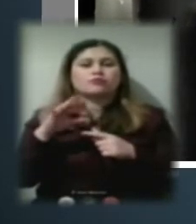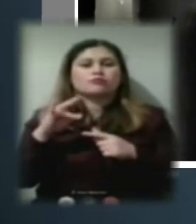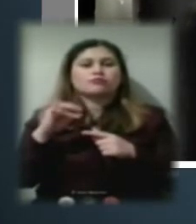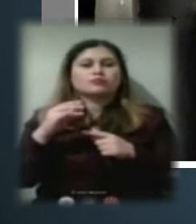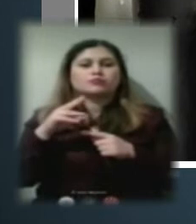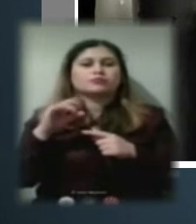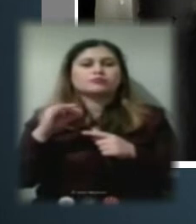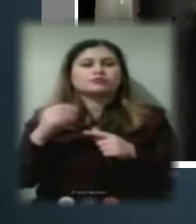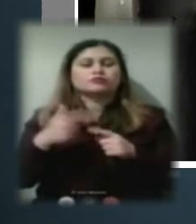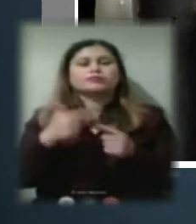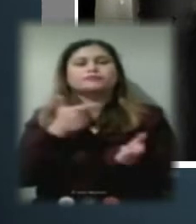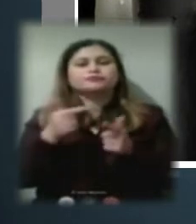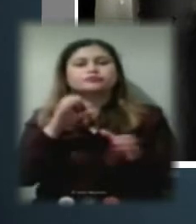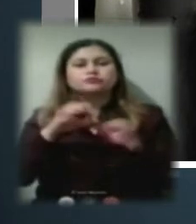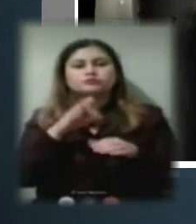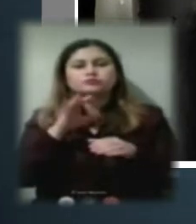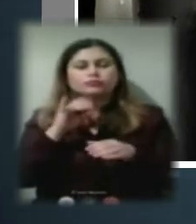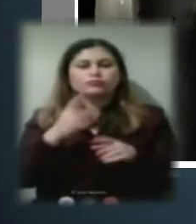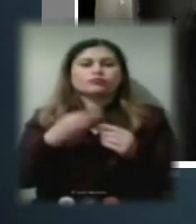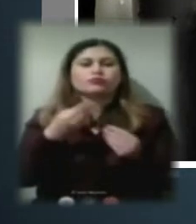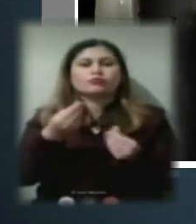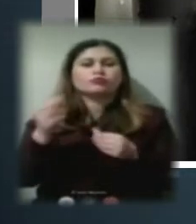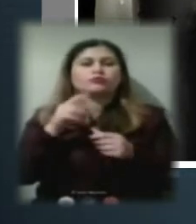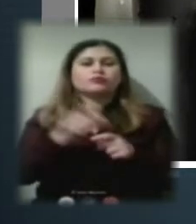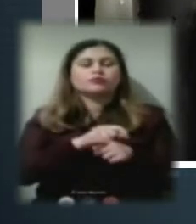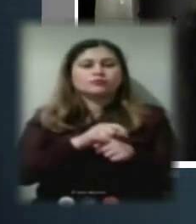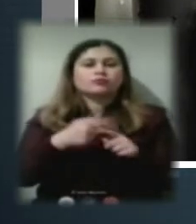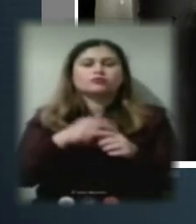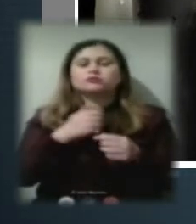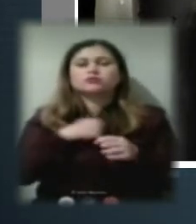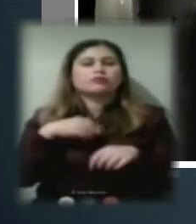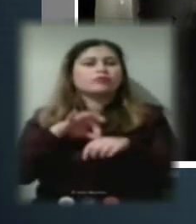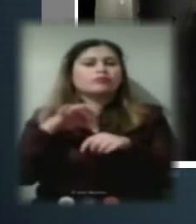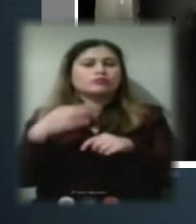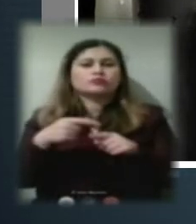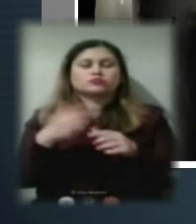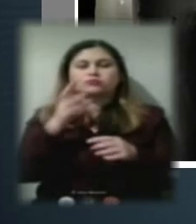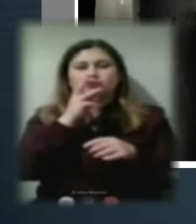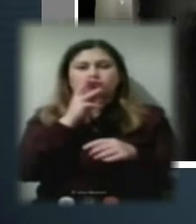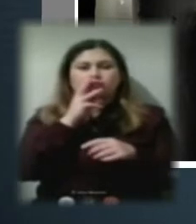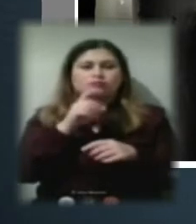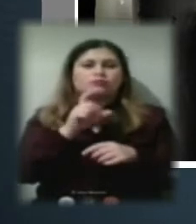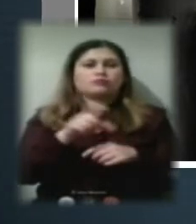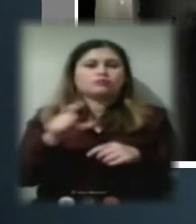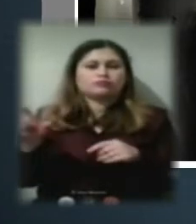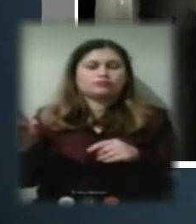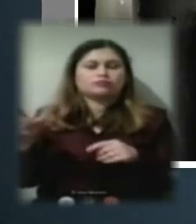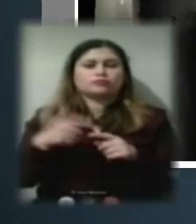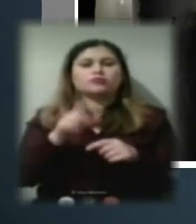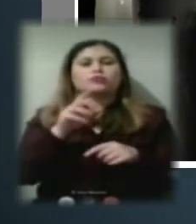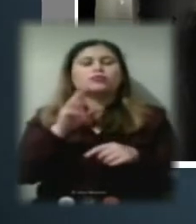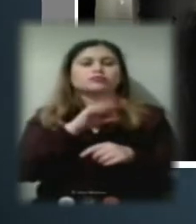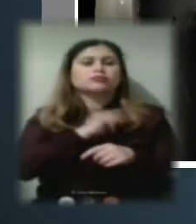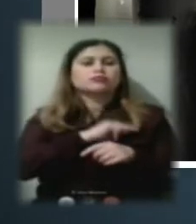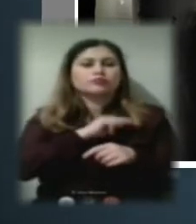опального сезону, це закупівля матеріали, але найболючіше – це заробітня плана працівників. Адже працівники нашого підприємства